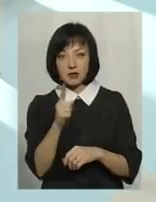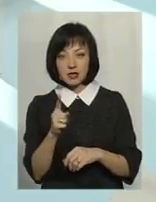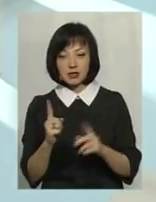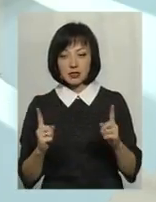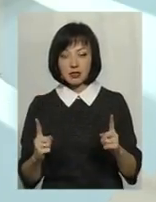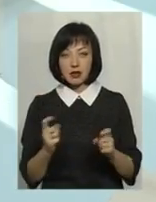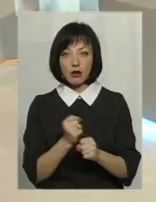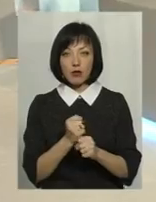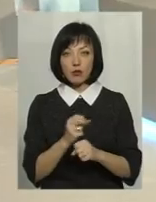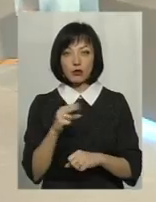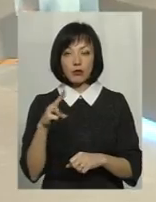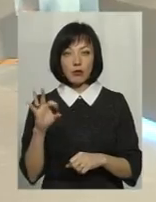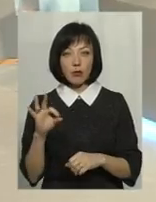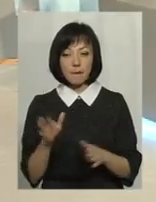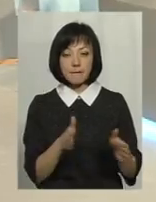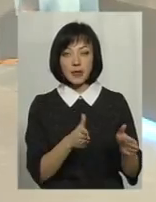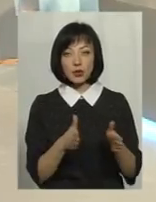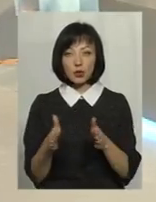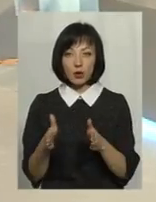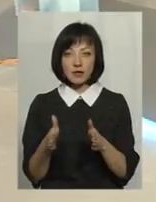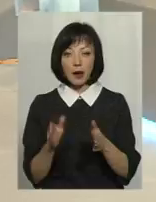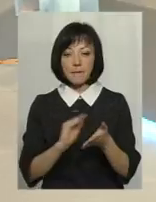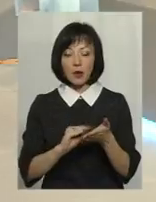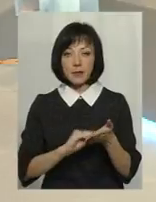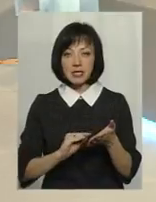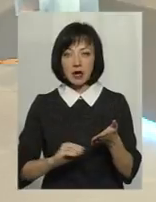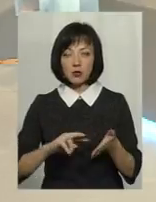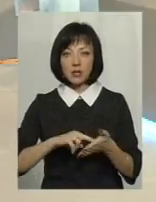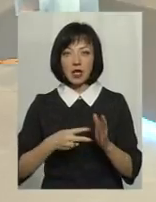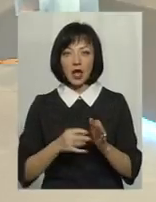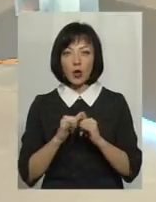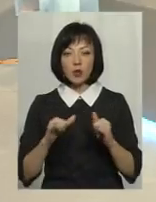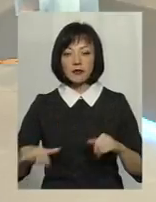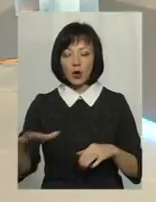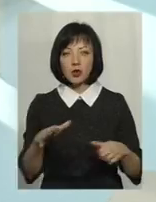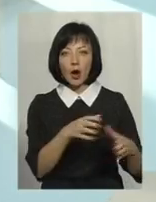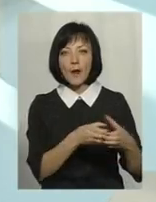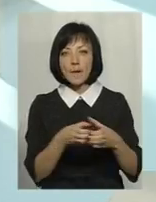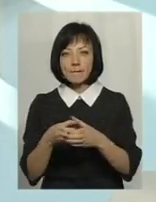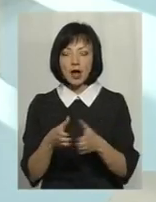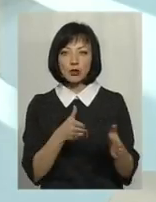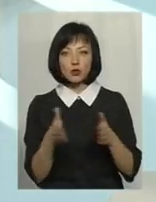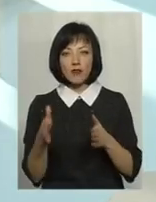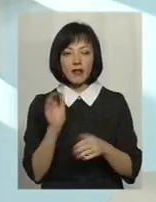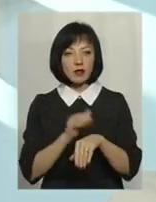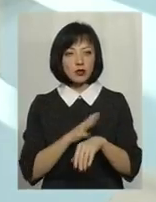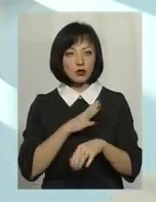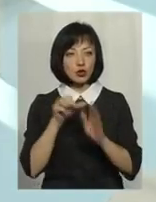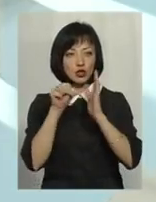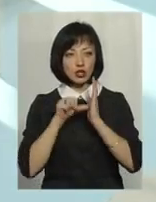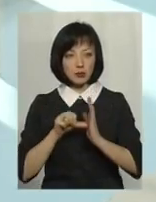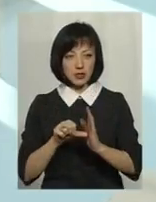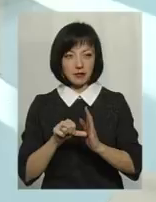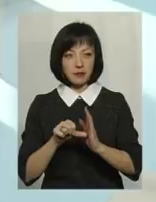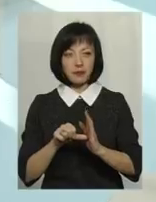роботу по підготовці і прописанню стратегії розвитку територіальної громади ми готували, фактично це було в рамках шести місяців,